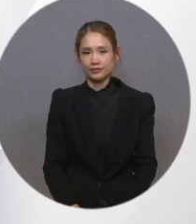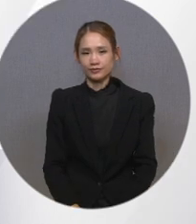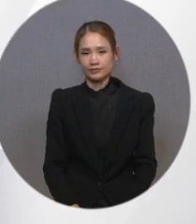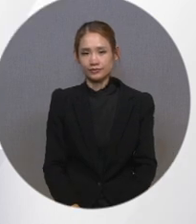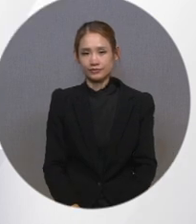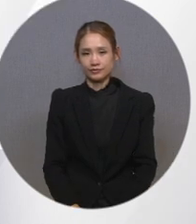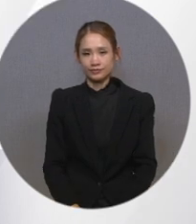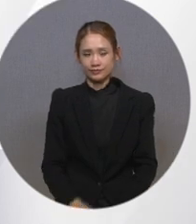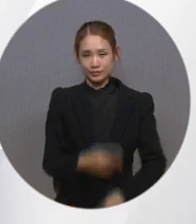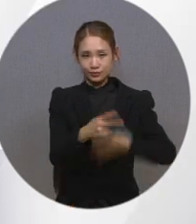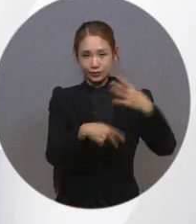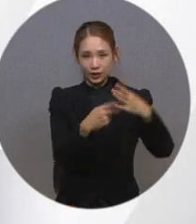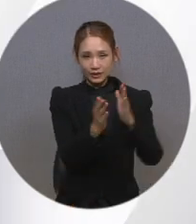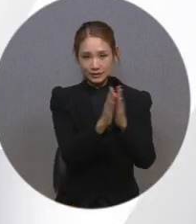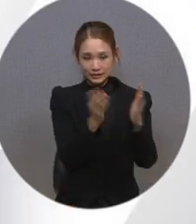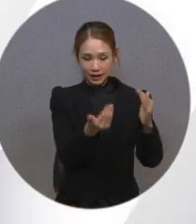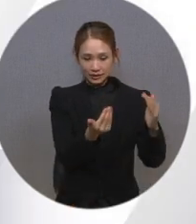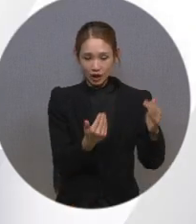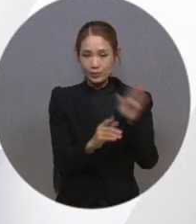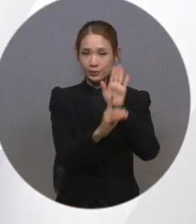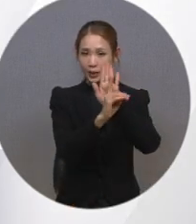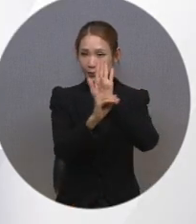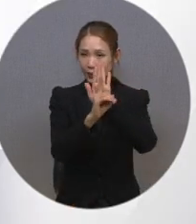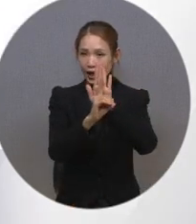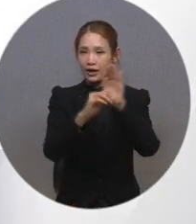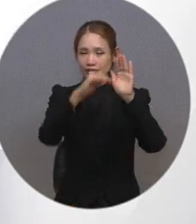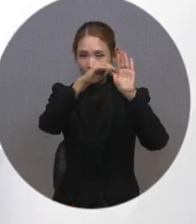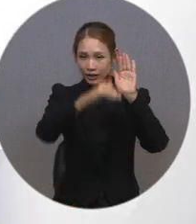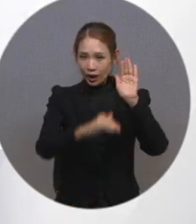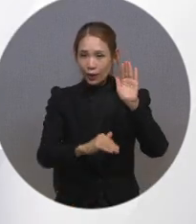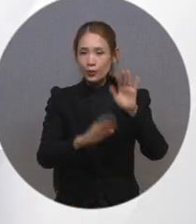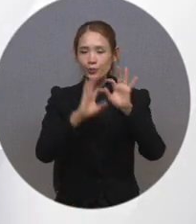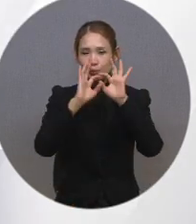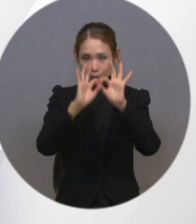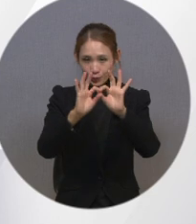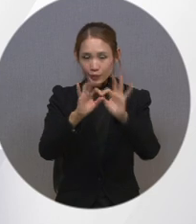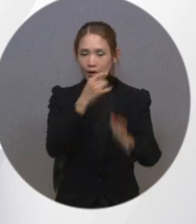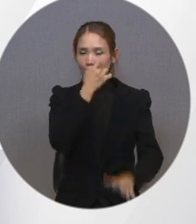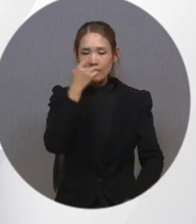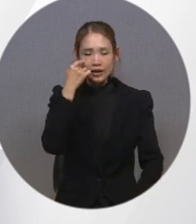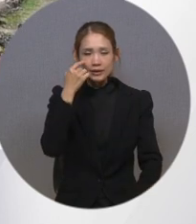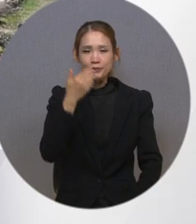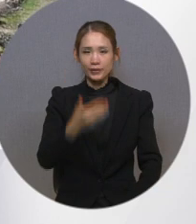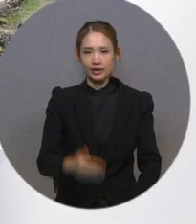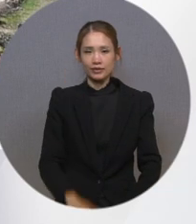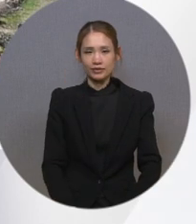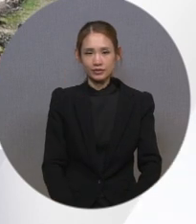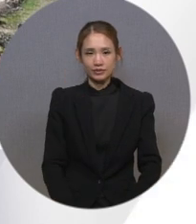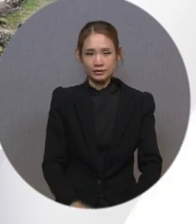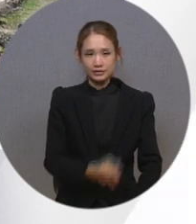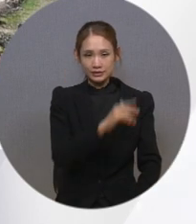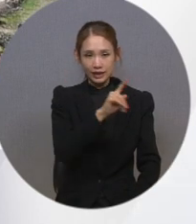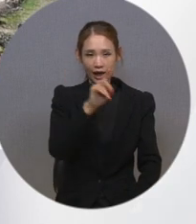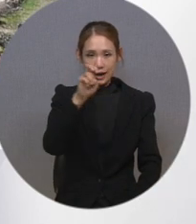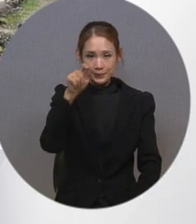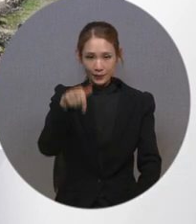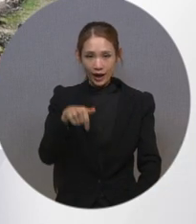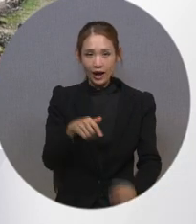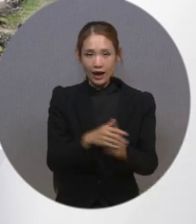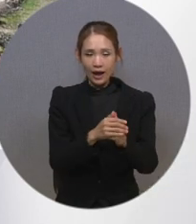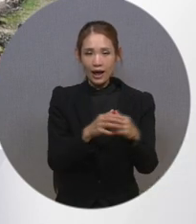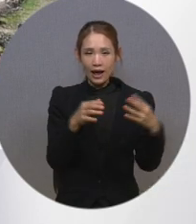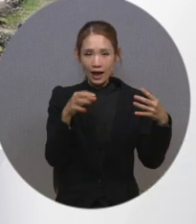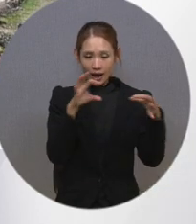또한 프로그램 시작 전 고지되는 내용을 통해서도 확인하실 수 있습니다. 자막 혹은 음성으로 해당